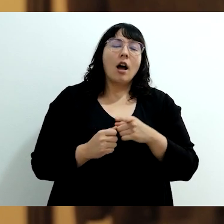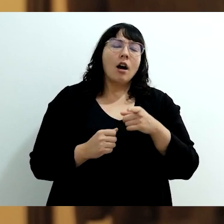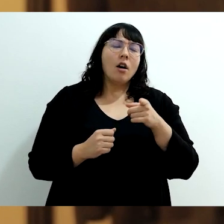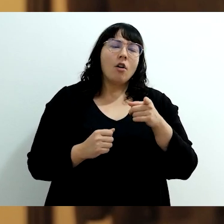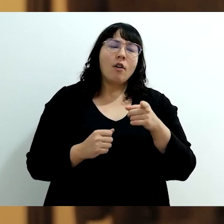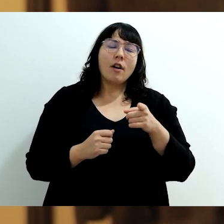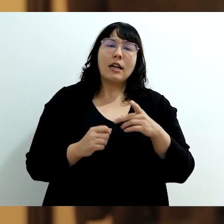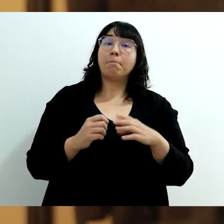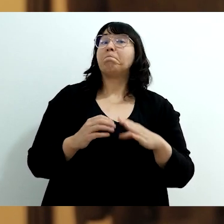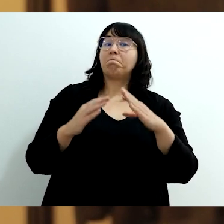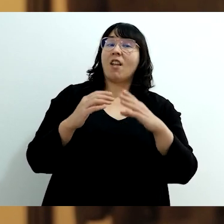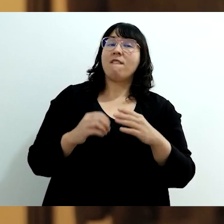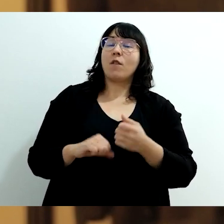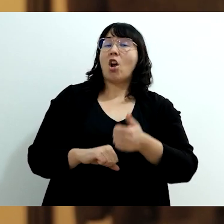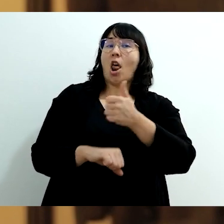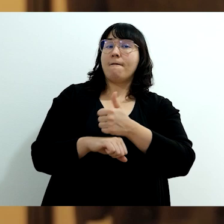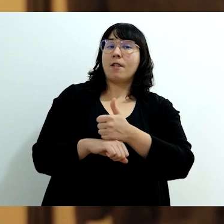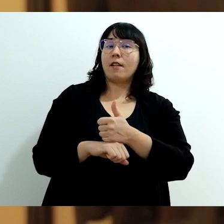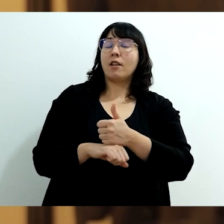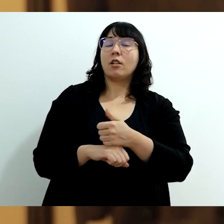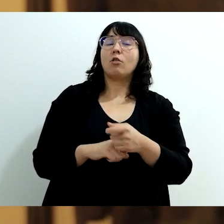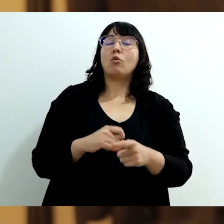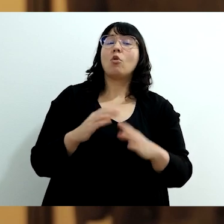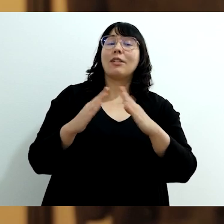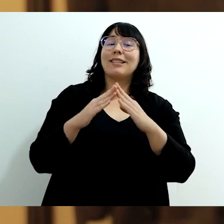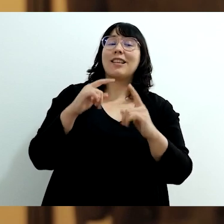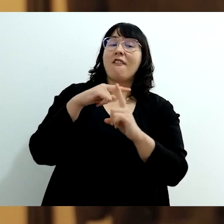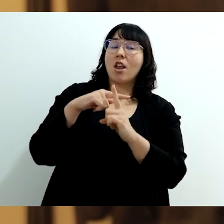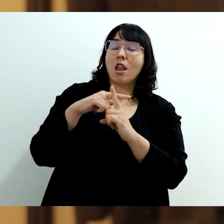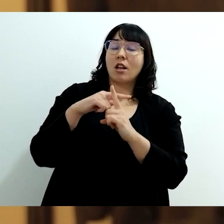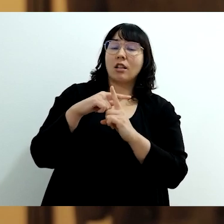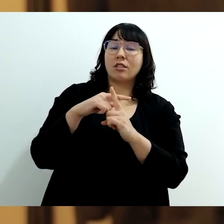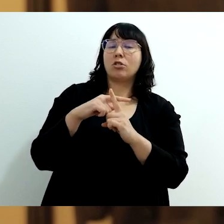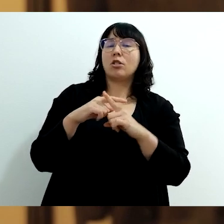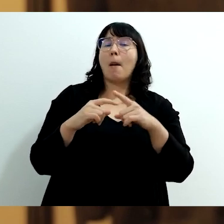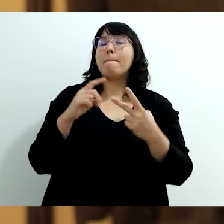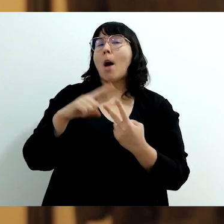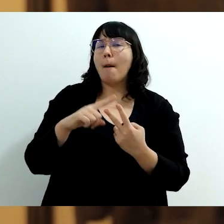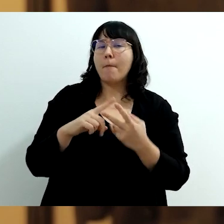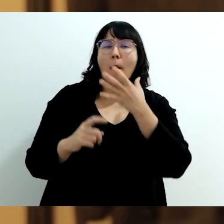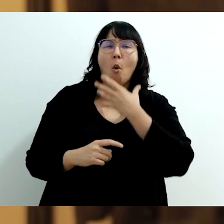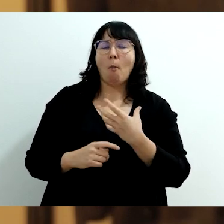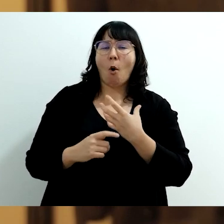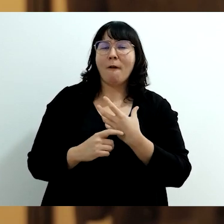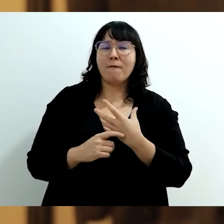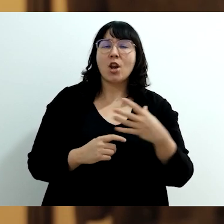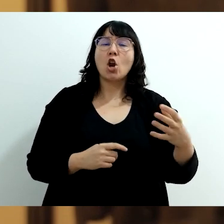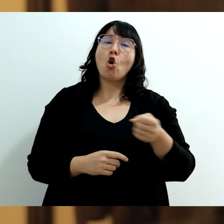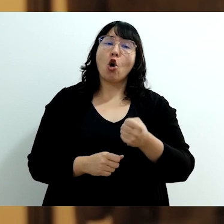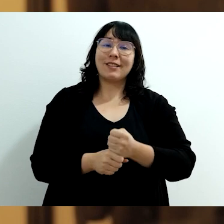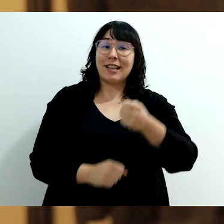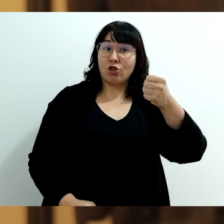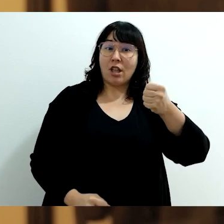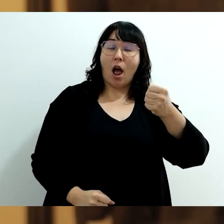dugotrajnosti i prehrićenskih božanstava. Crkveni velikodostojnici, a naročito patrijarh i papa, nose